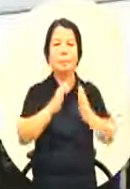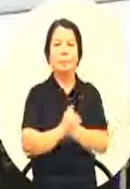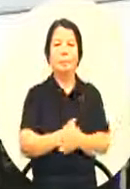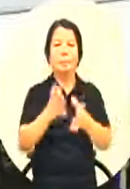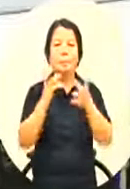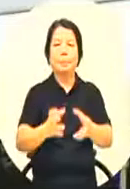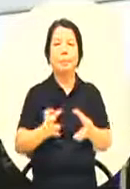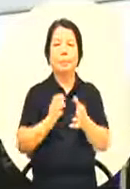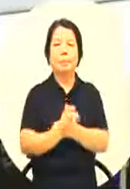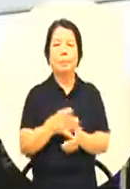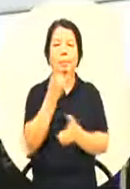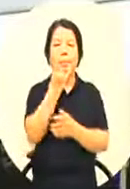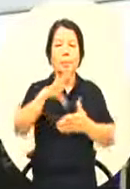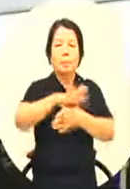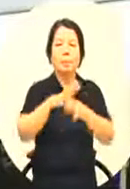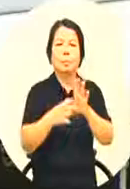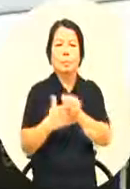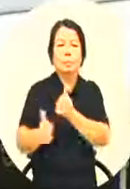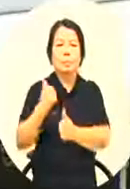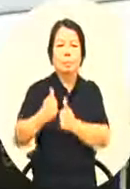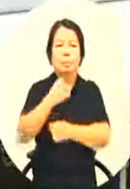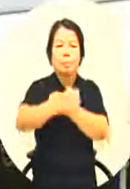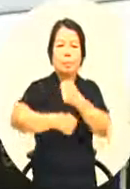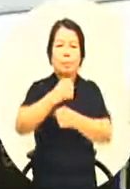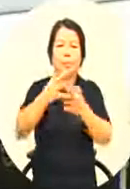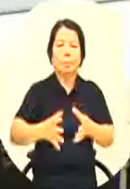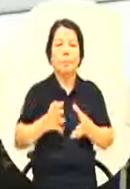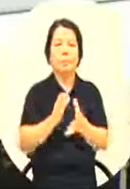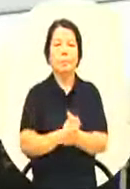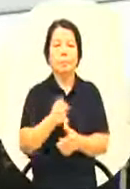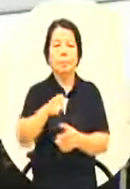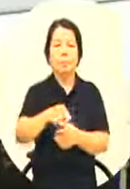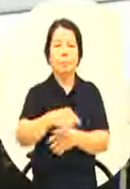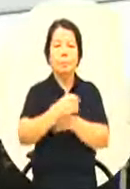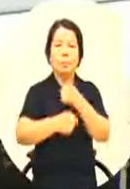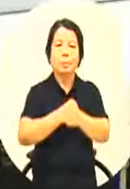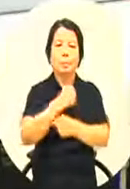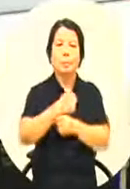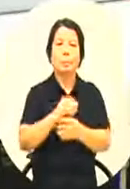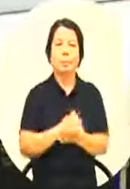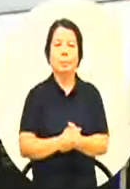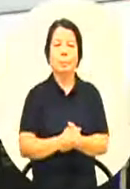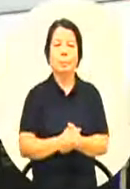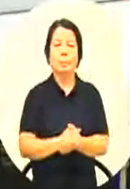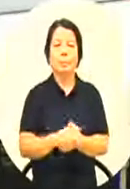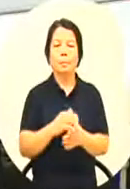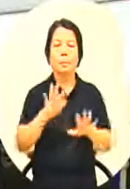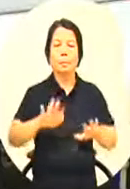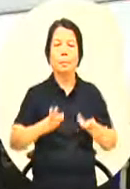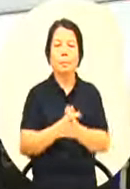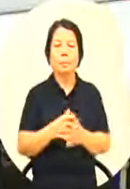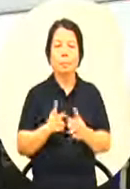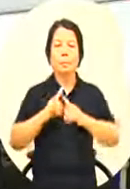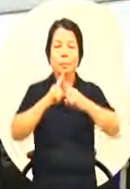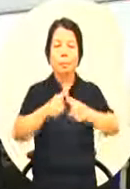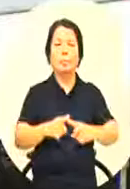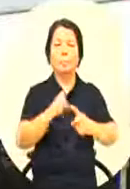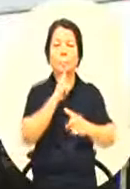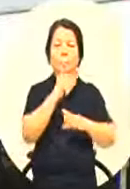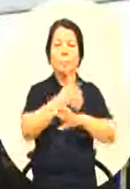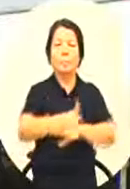举办的一个语文竞赛的一个活动那那个活动呢在现场我有提到说